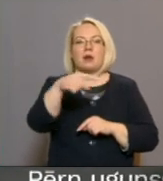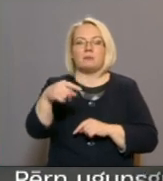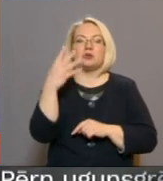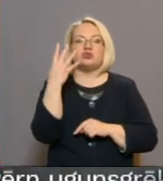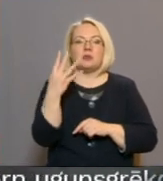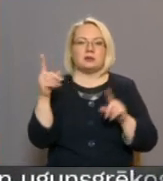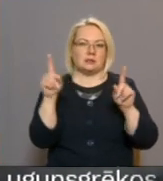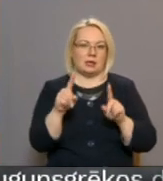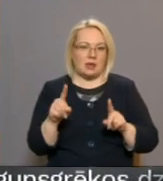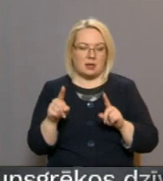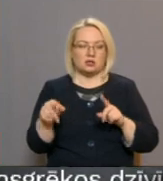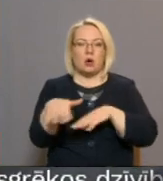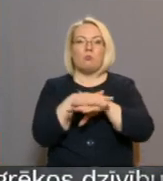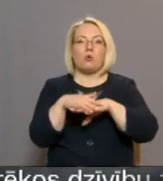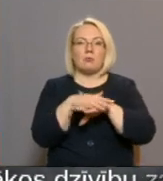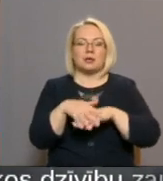lietām.